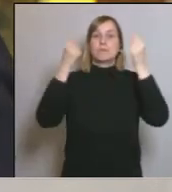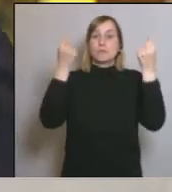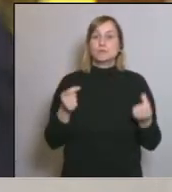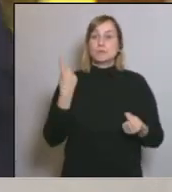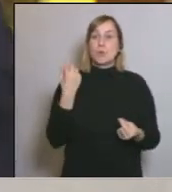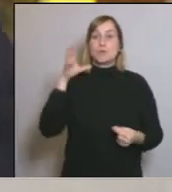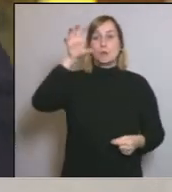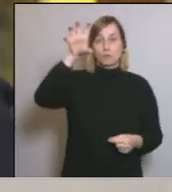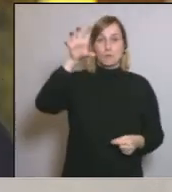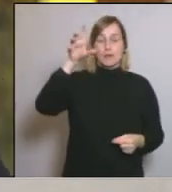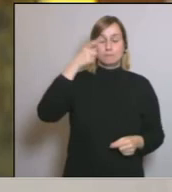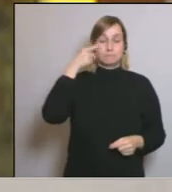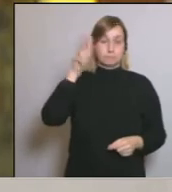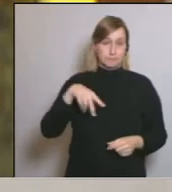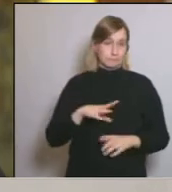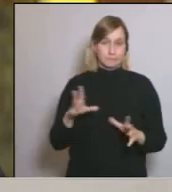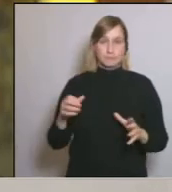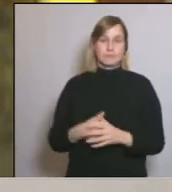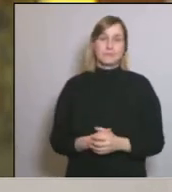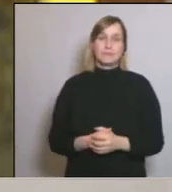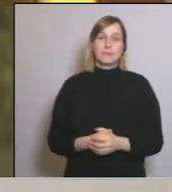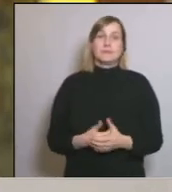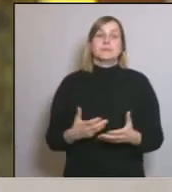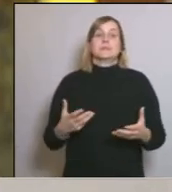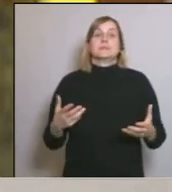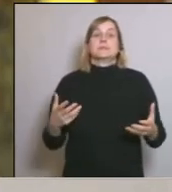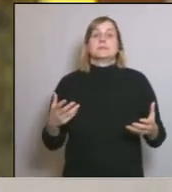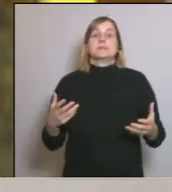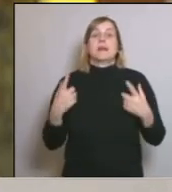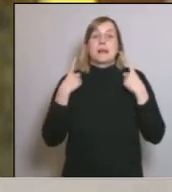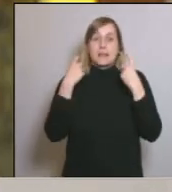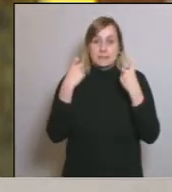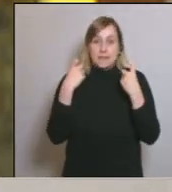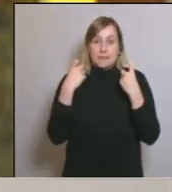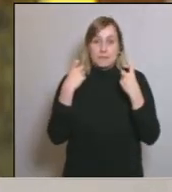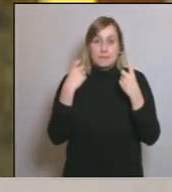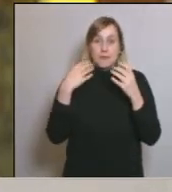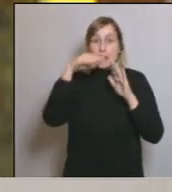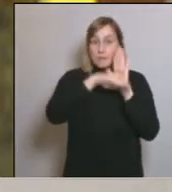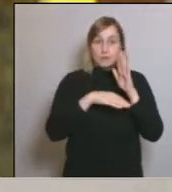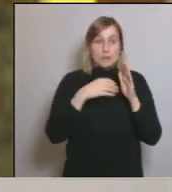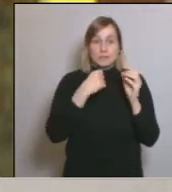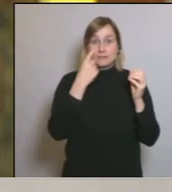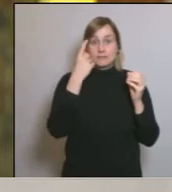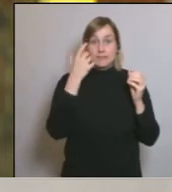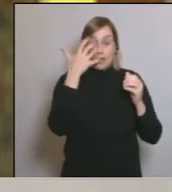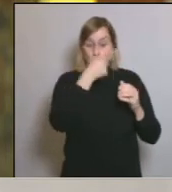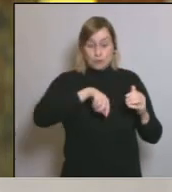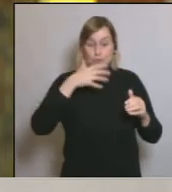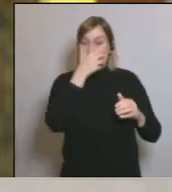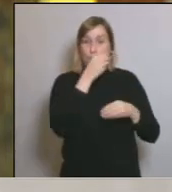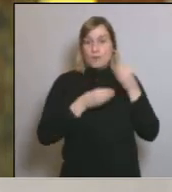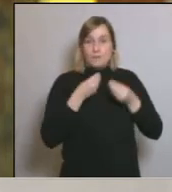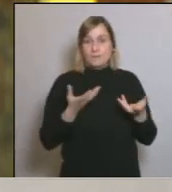Reconeixem-nos-ho. D'una autonomia. I que, per tant, necessitem de tot un paquet de mesures que nosaltres no podem prendre. No podem prendre.